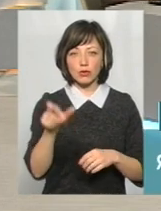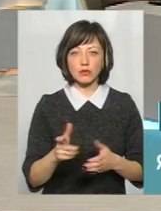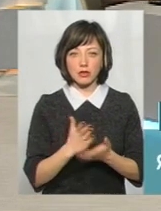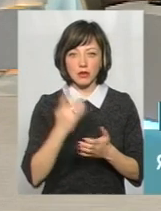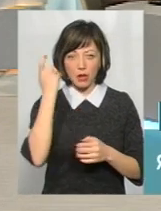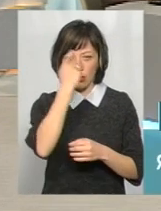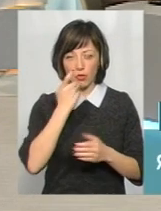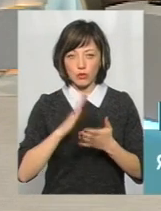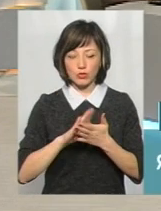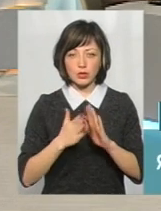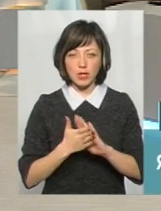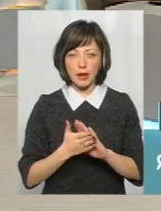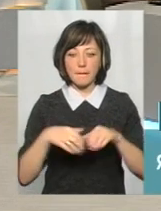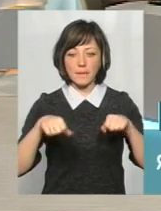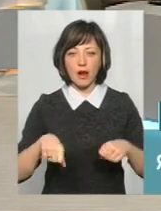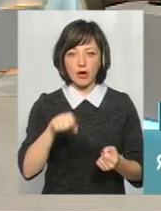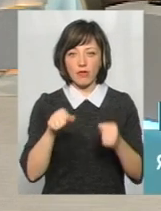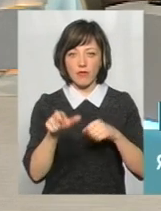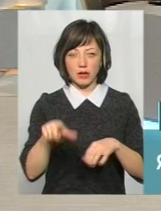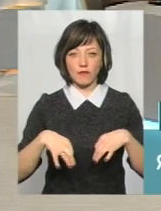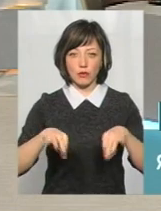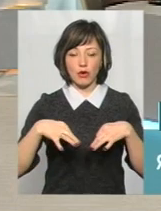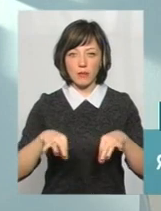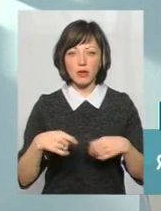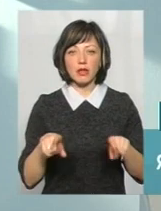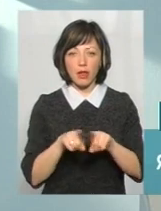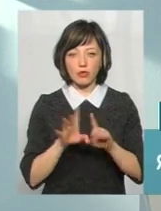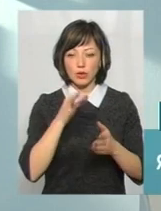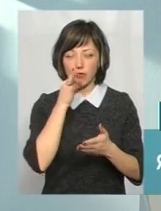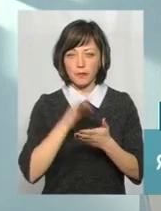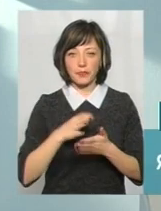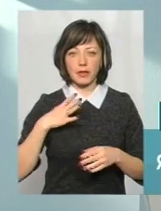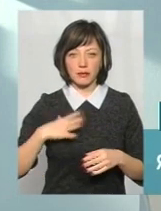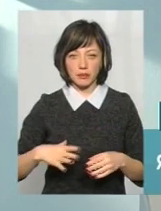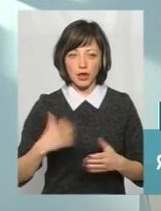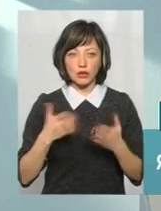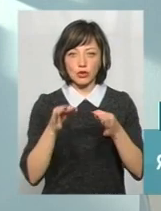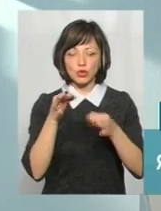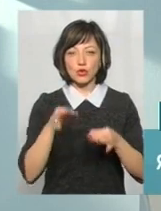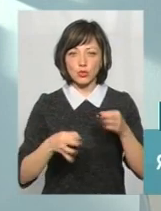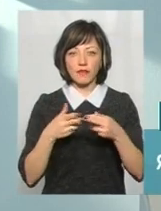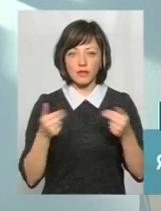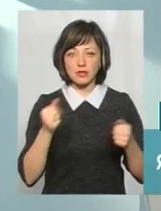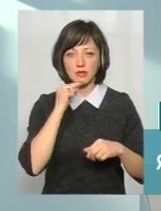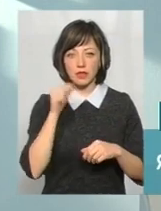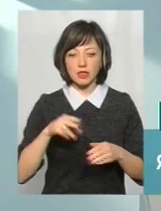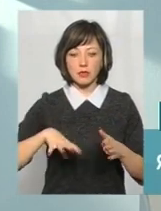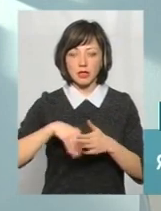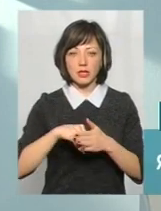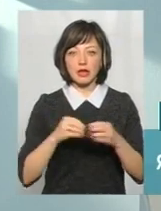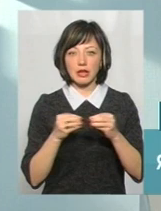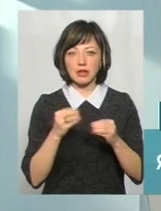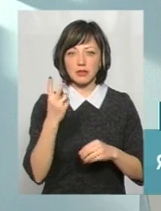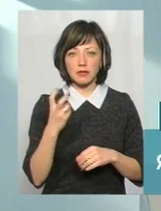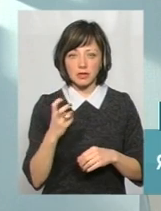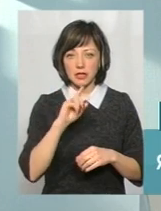знаходиться в стані алкогольного спінняння, право керувати цим автомобілем. Також він буде змушений, якщо суд визна його виновним, заплатити штраф 10-200